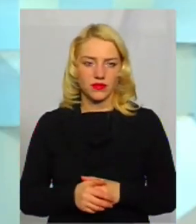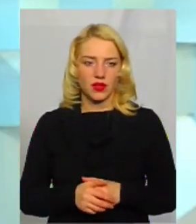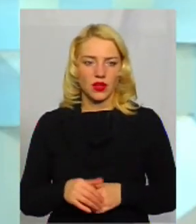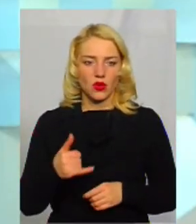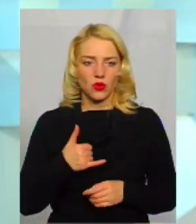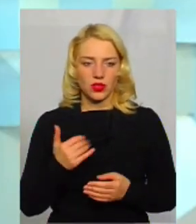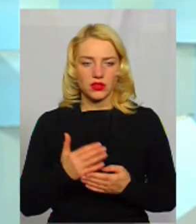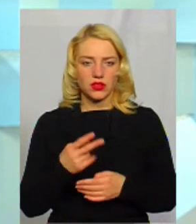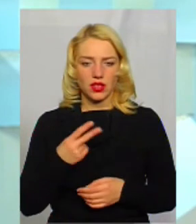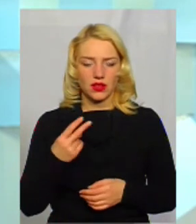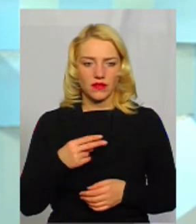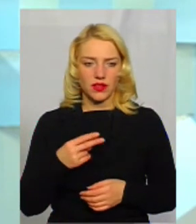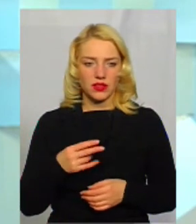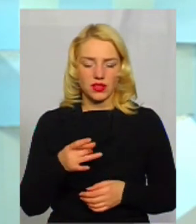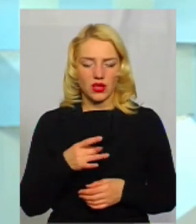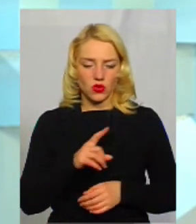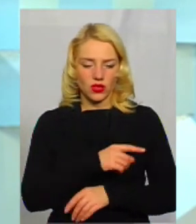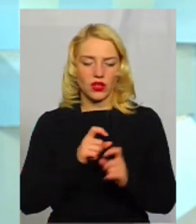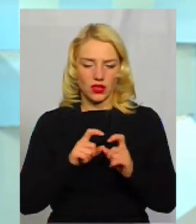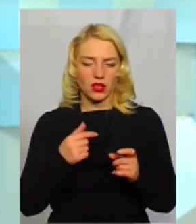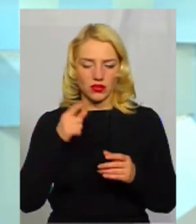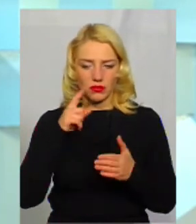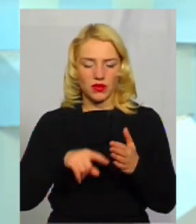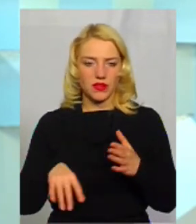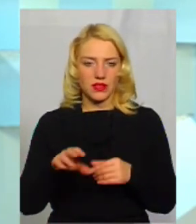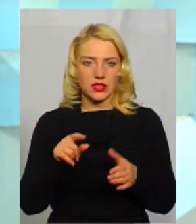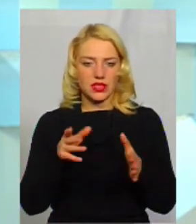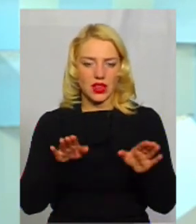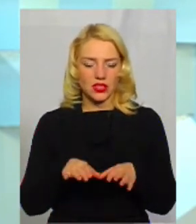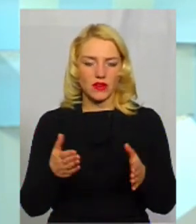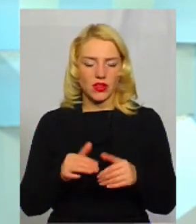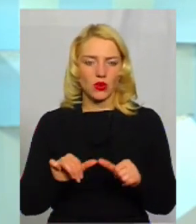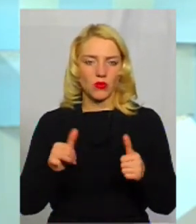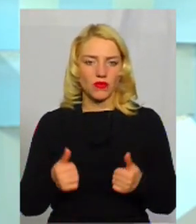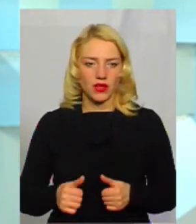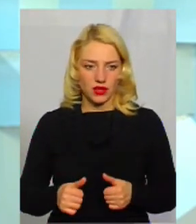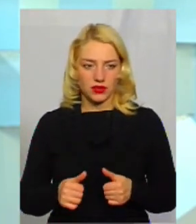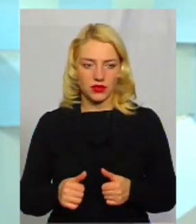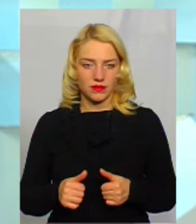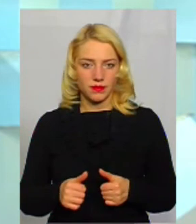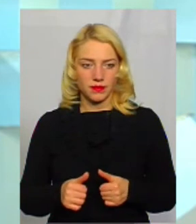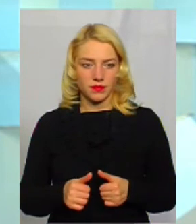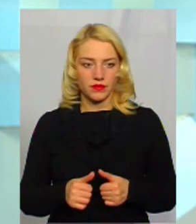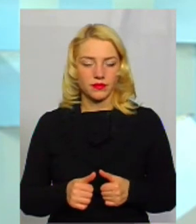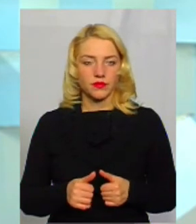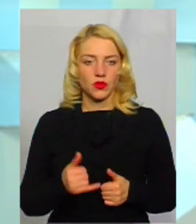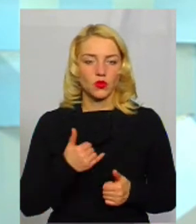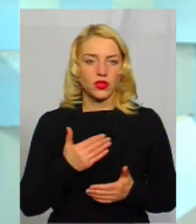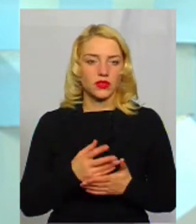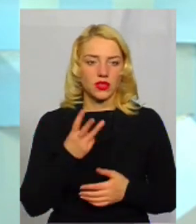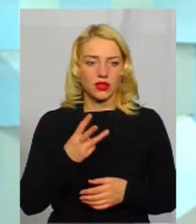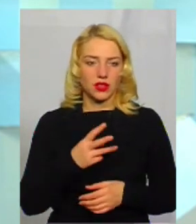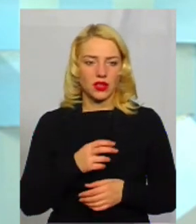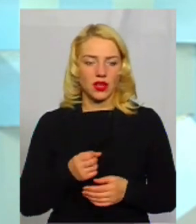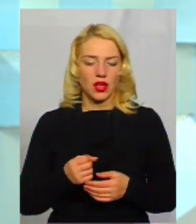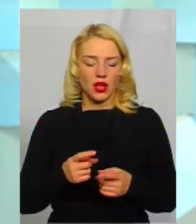У нас є сьогодні 20 районних лікарень, я впевнений, що вони всі залишаться, але в якому вигляді? У нас є три